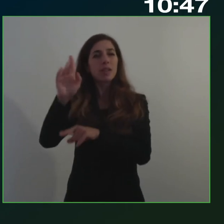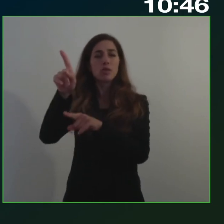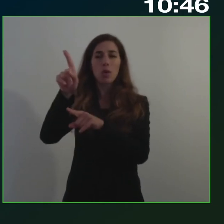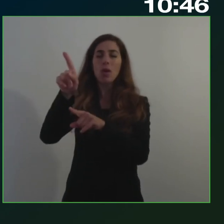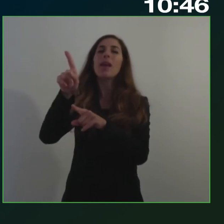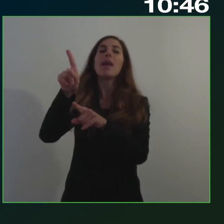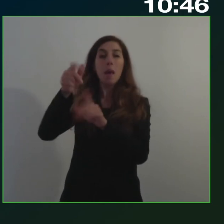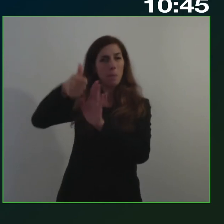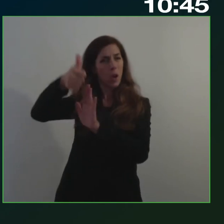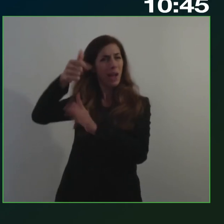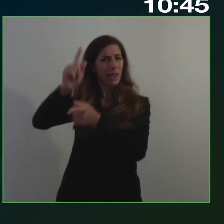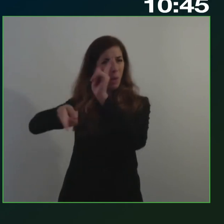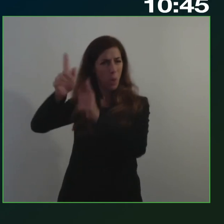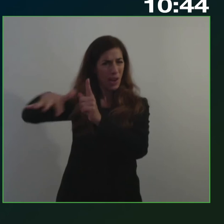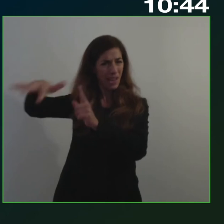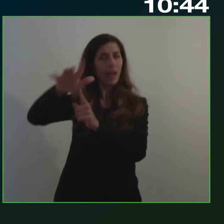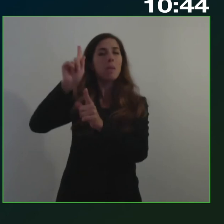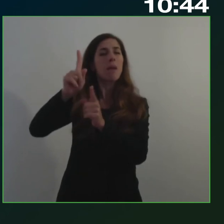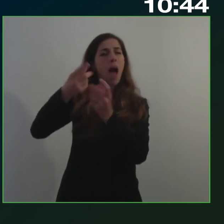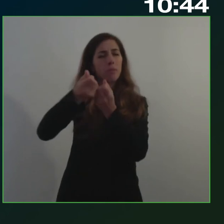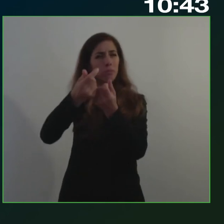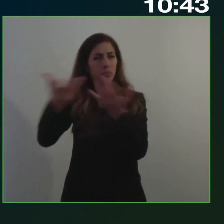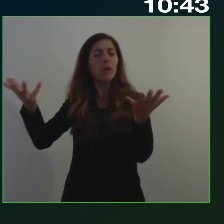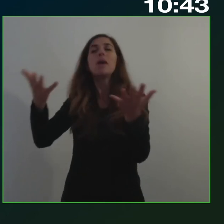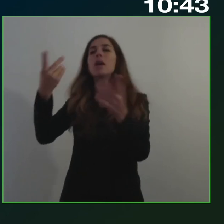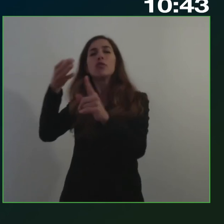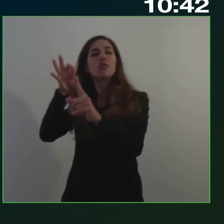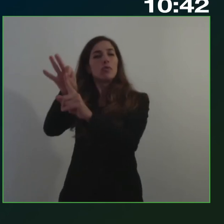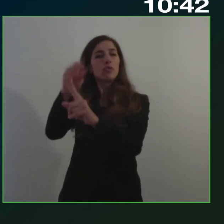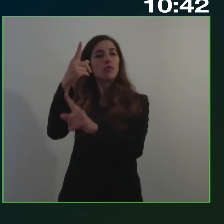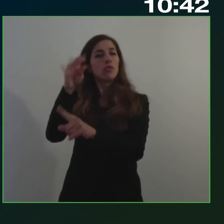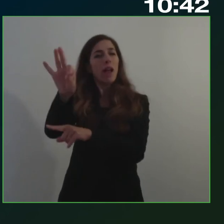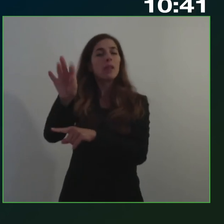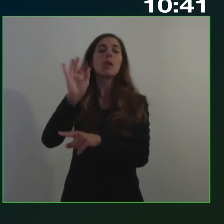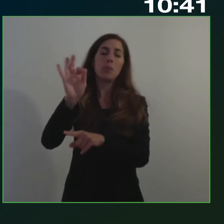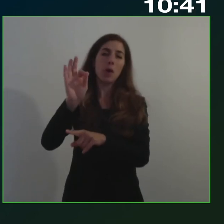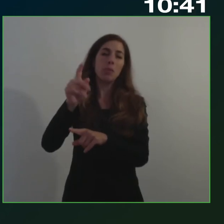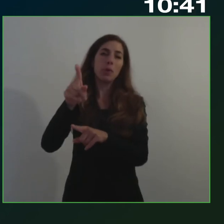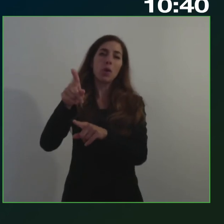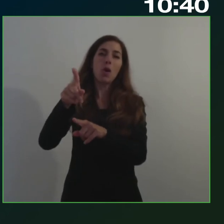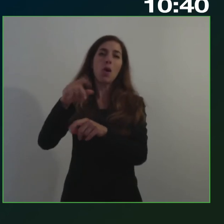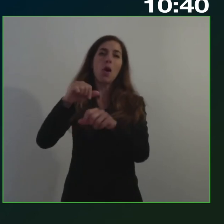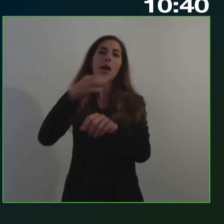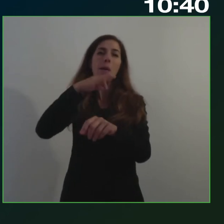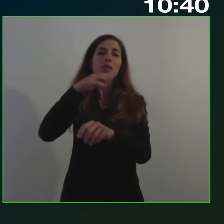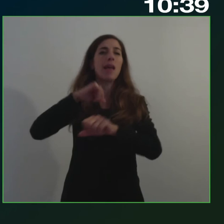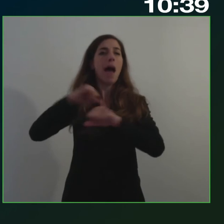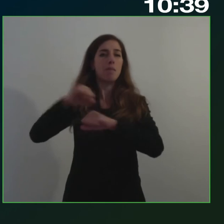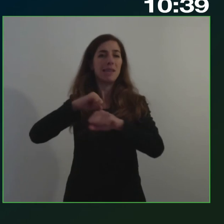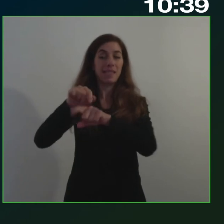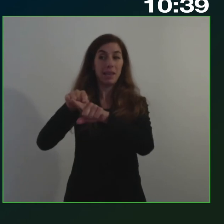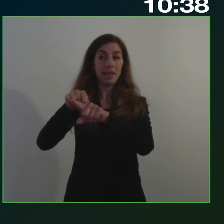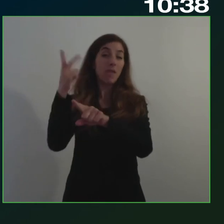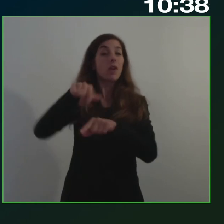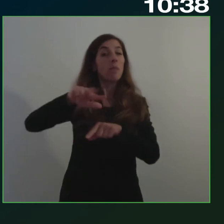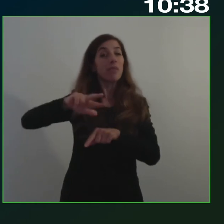capacità amministrativa ormai è una questione annosa siamo arrivati a un terzo ciclo di programmazione ma questo tema ovviamente rimane sempre